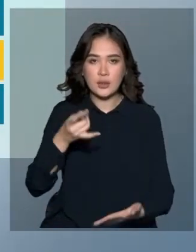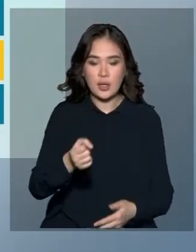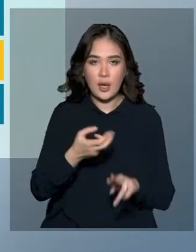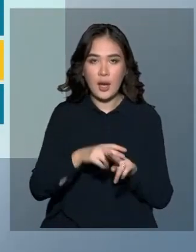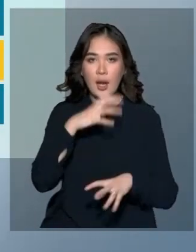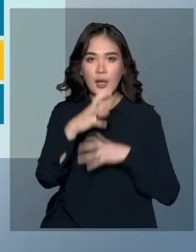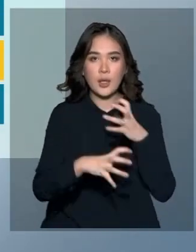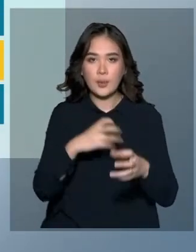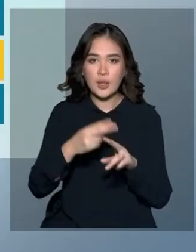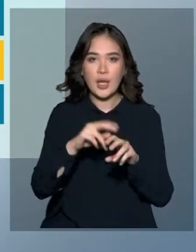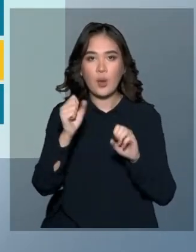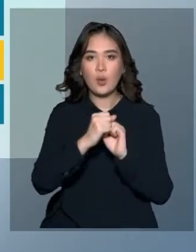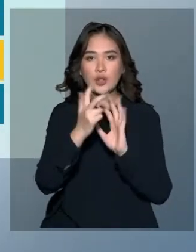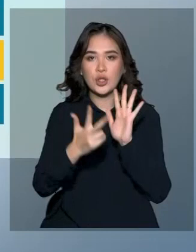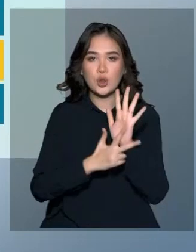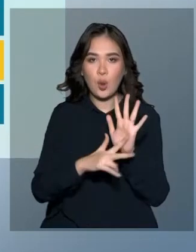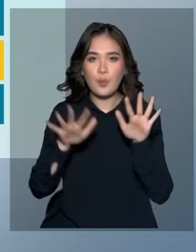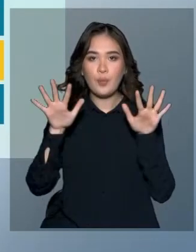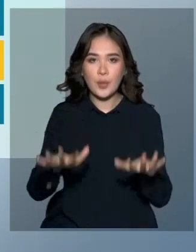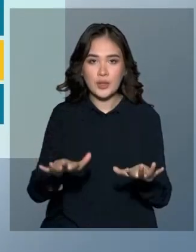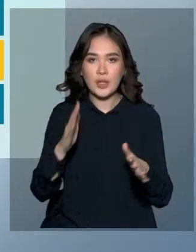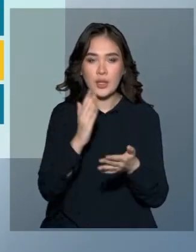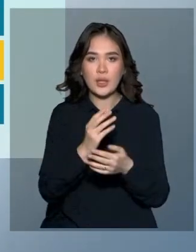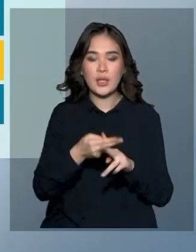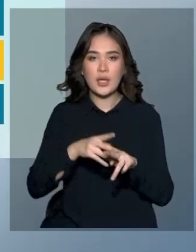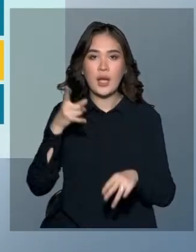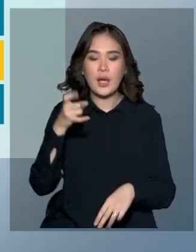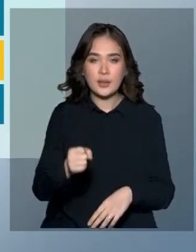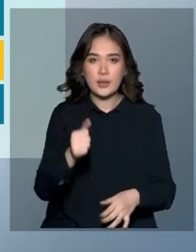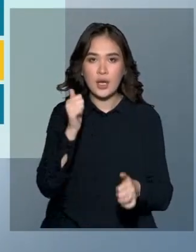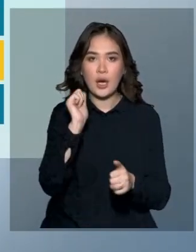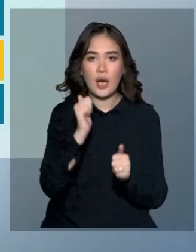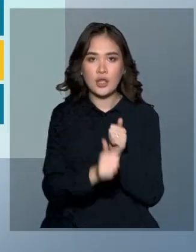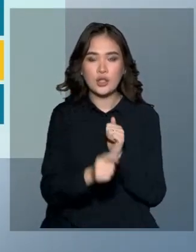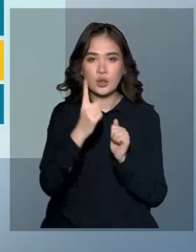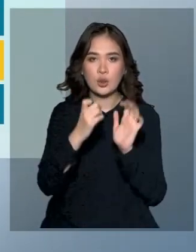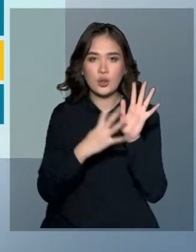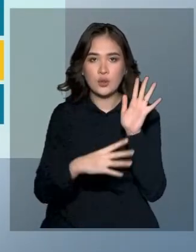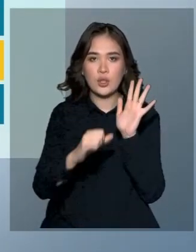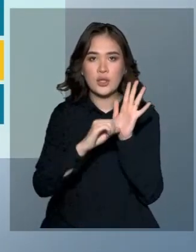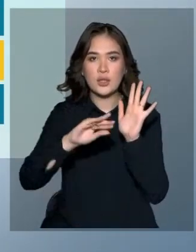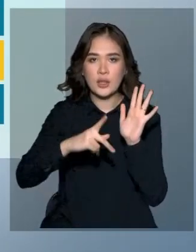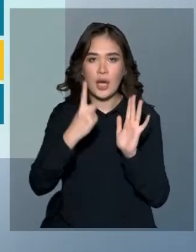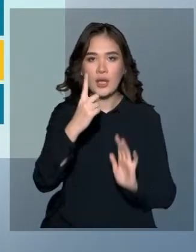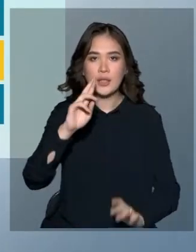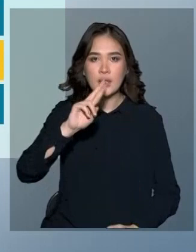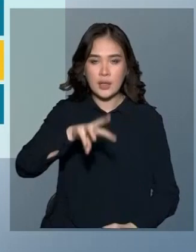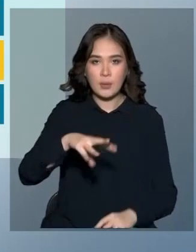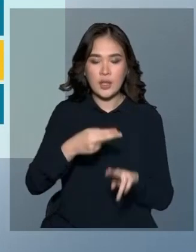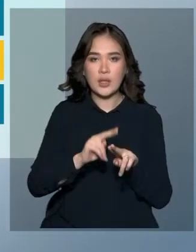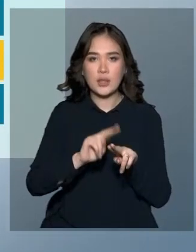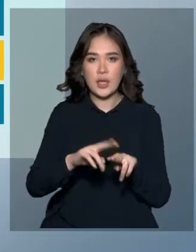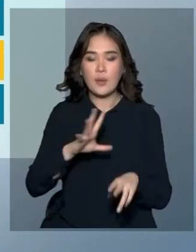Әлемдік рейтингте еліміз 18-ші орында тұр. Біздегі такси әр шақырымға 196 тенгеден алады. Содан бұлар